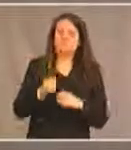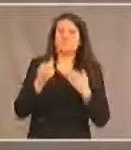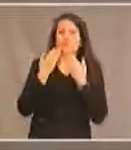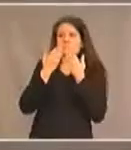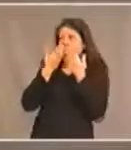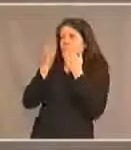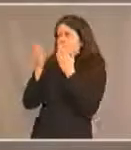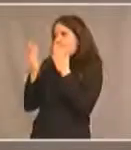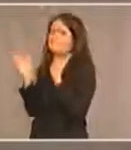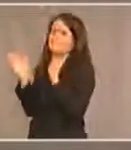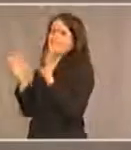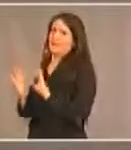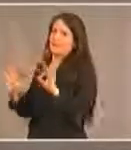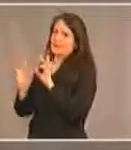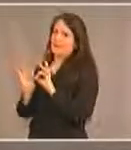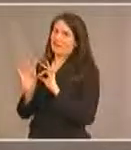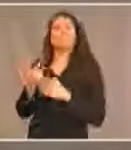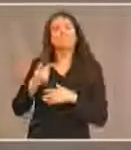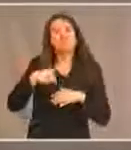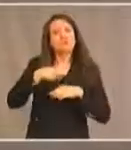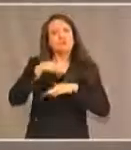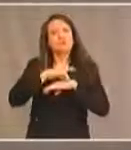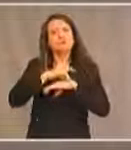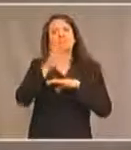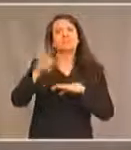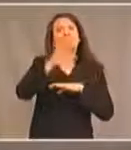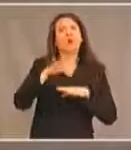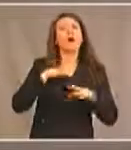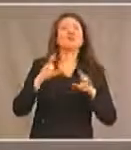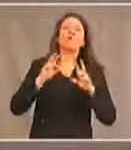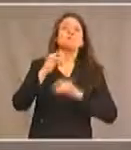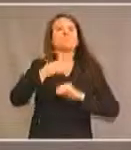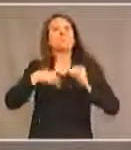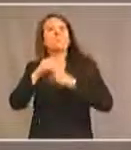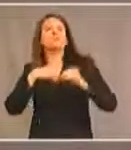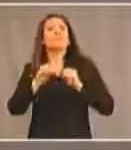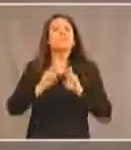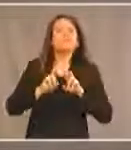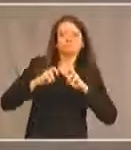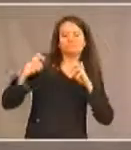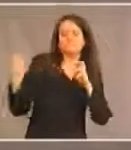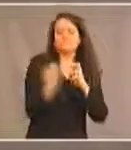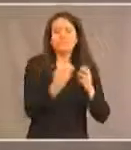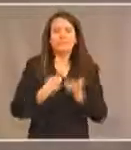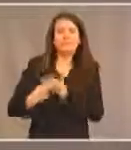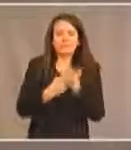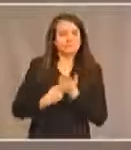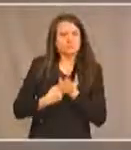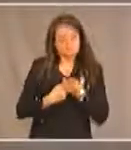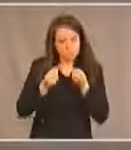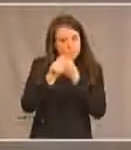dans notre territoire nous organisons des cercles de discussion et je peux vous dire qu'ils ne sont pas faciles